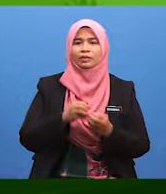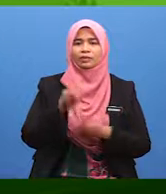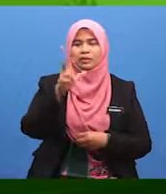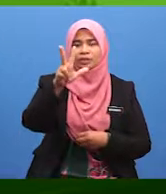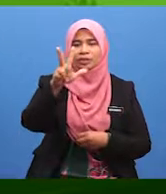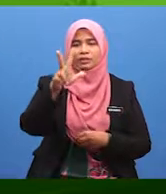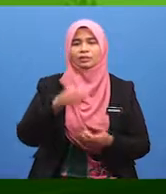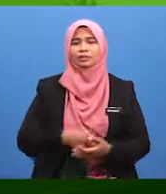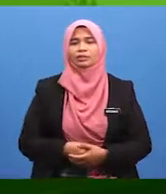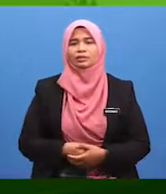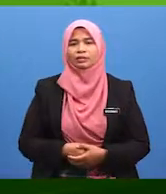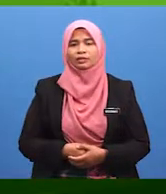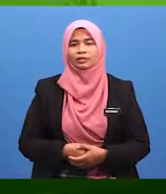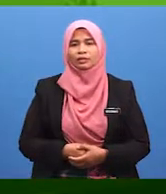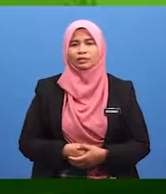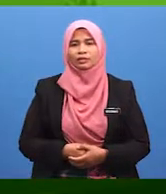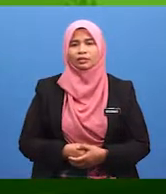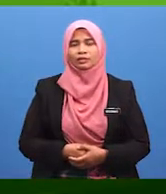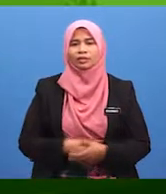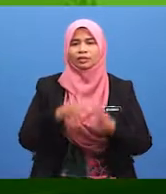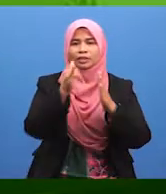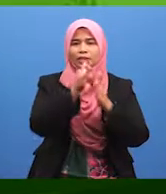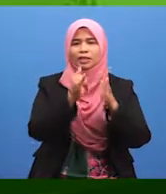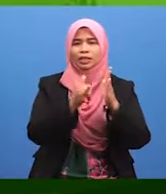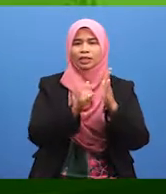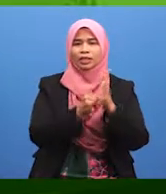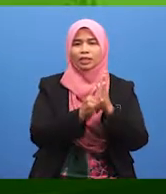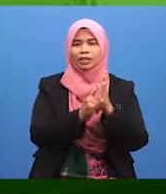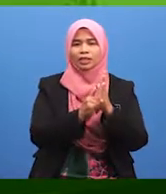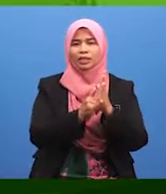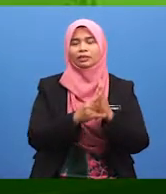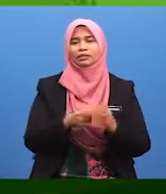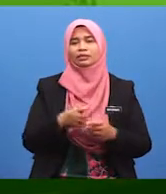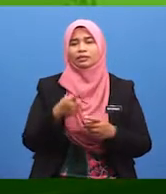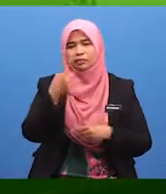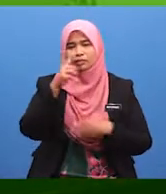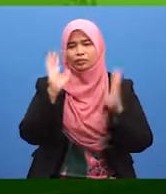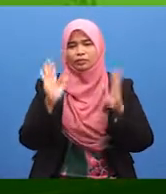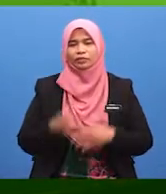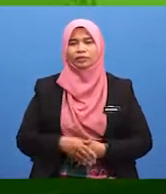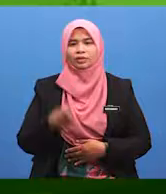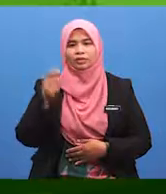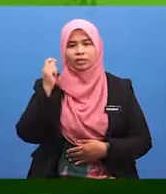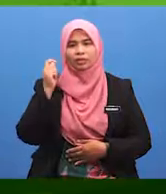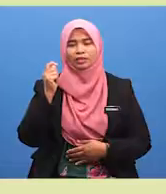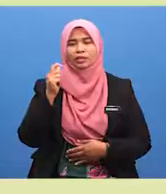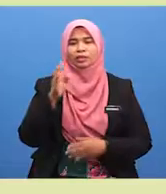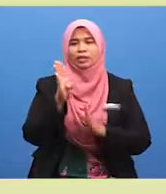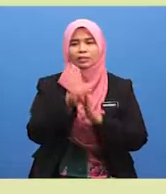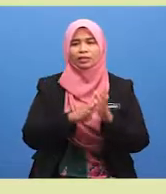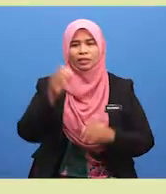Ketiga, murid-murid sekalian, syarat bagi wajib solat tadi ialah